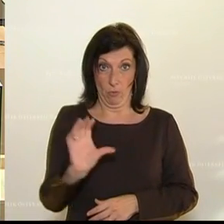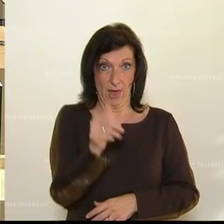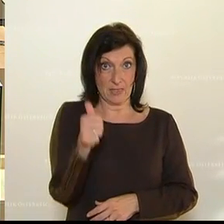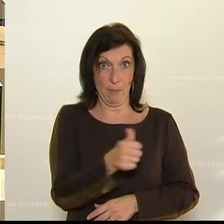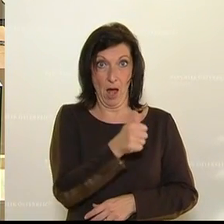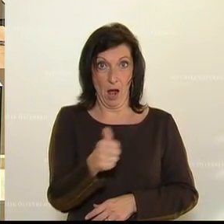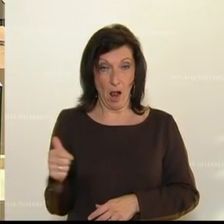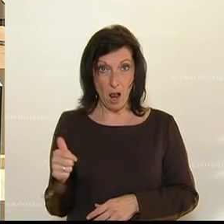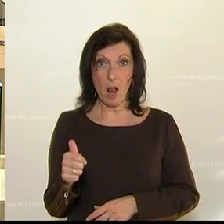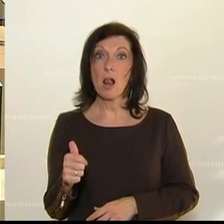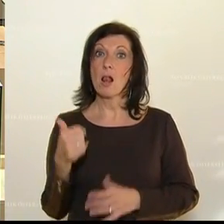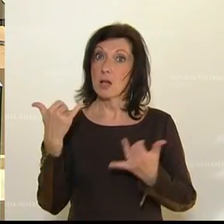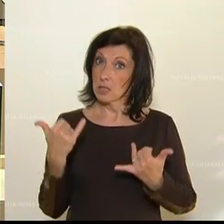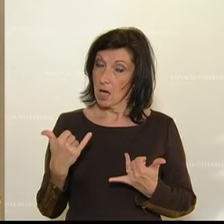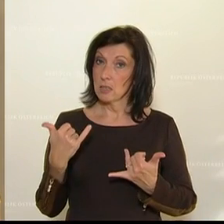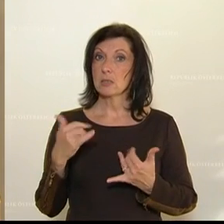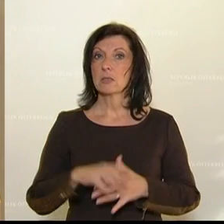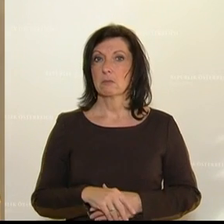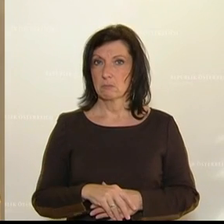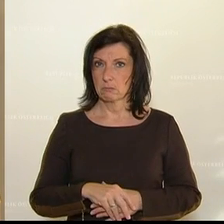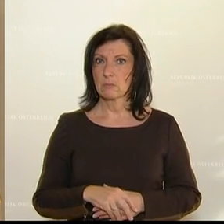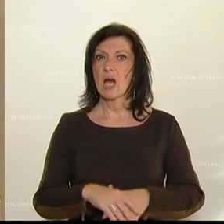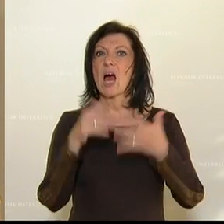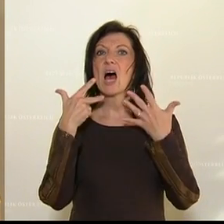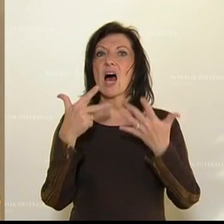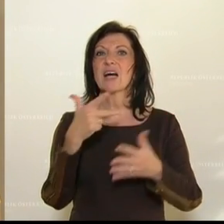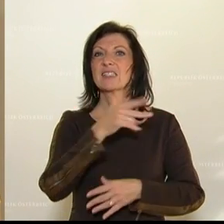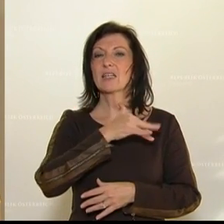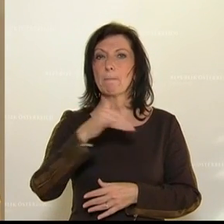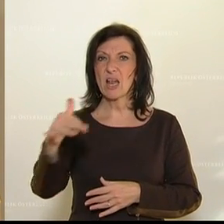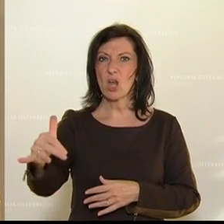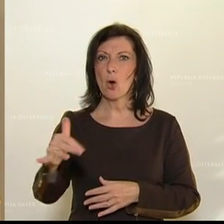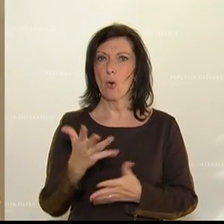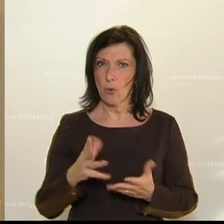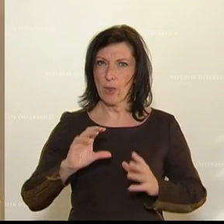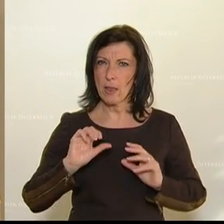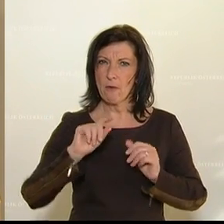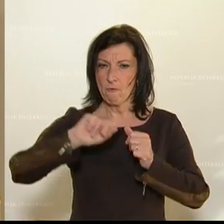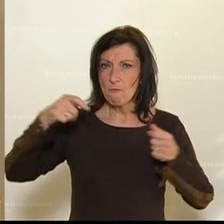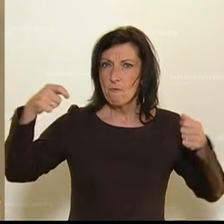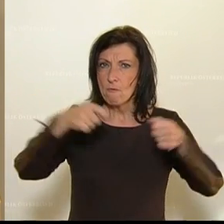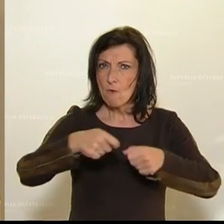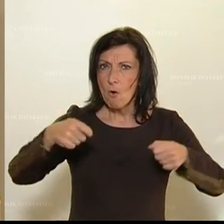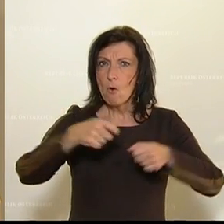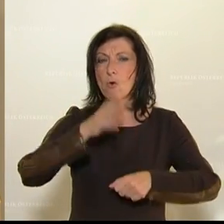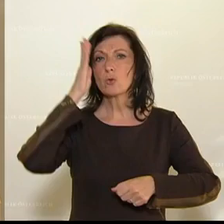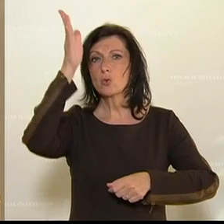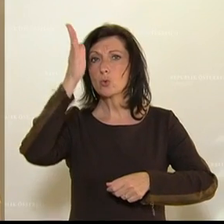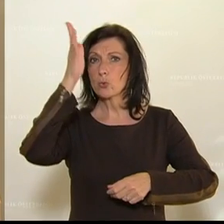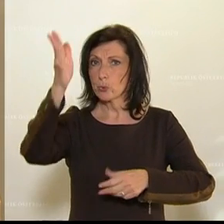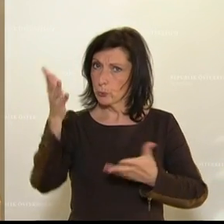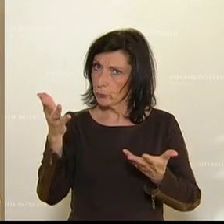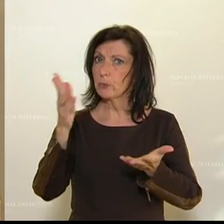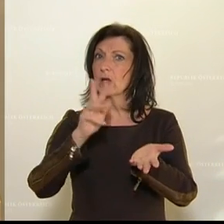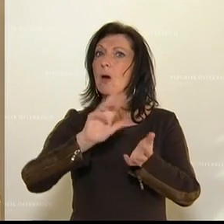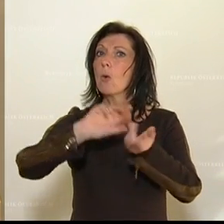Mal eine Dotierung für eine 80 Millionen schwere Digitalisierungsfondsauflage zur Modernisierung